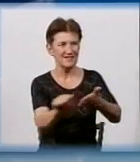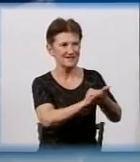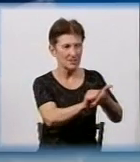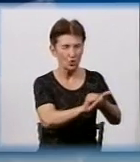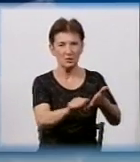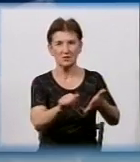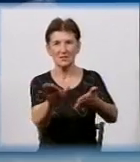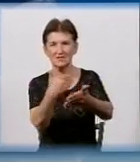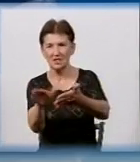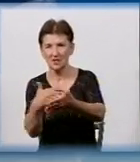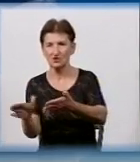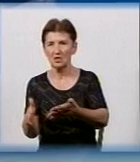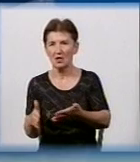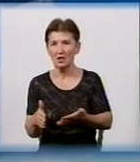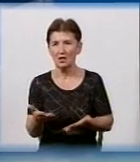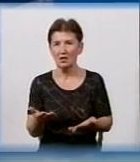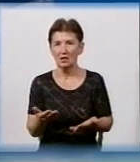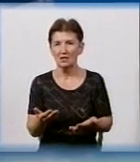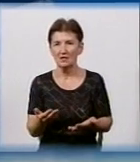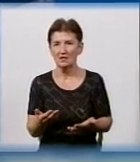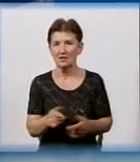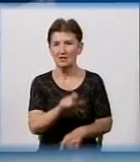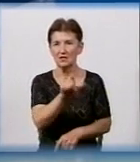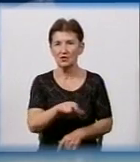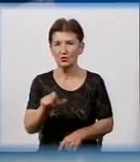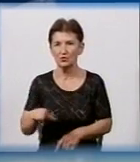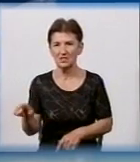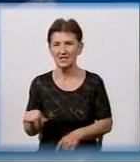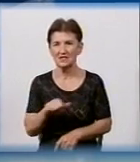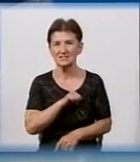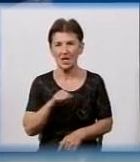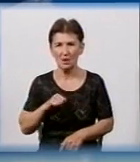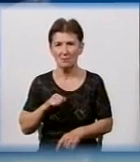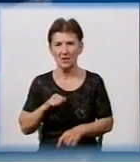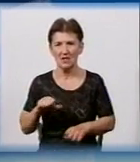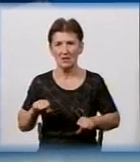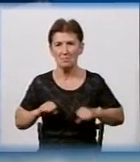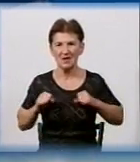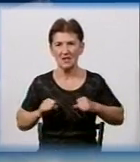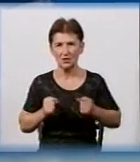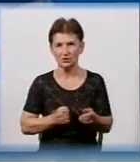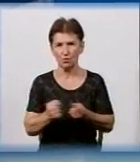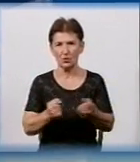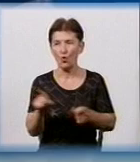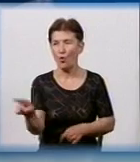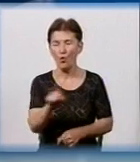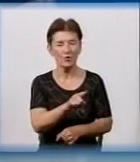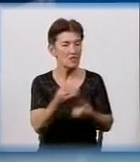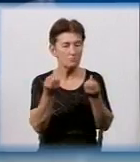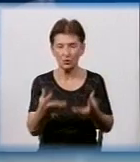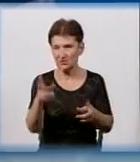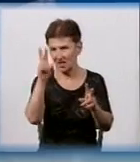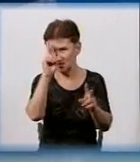була закрашена. Тобто люди самі, самі намагаються боротися з цим. Вони просто не знають, Але ви